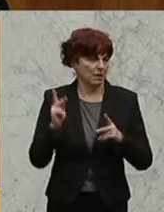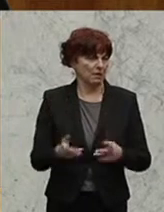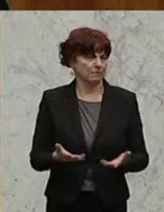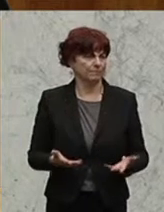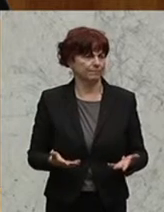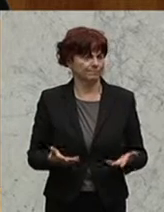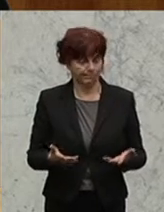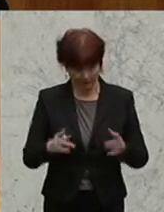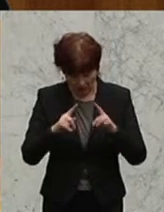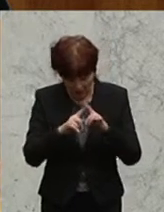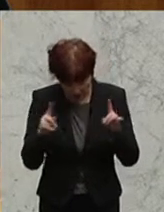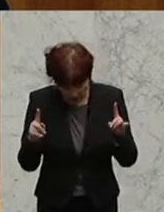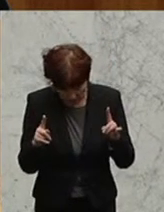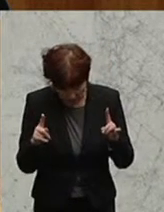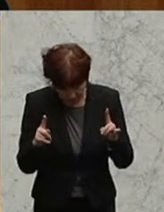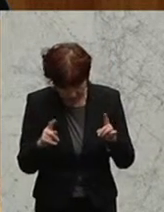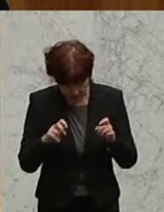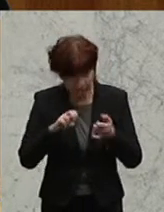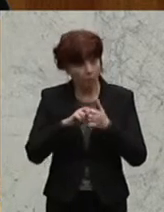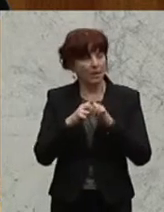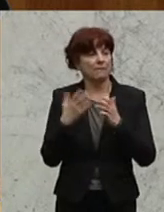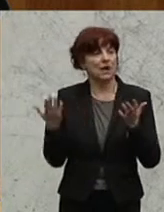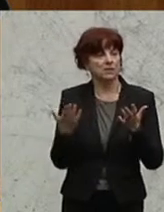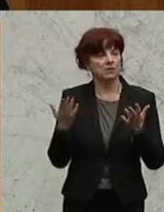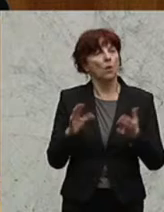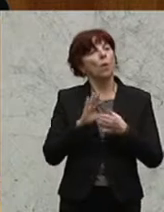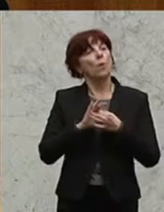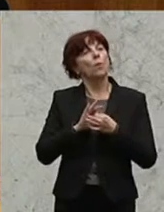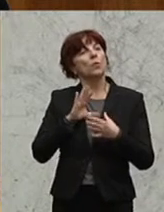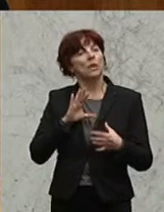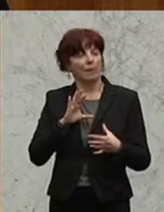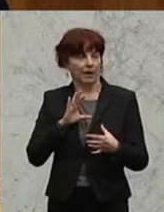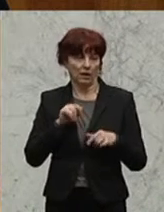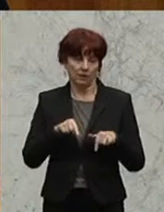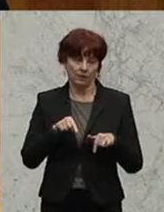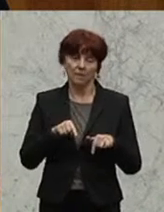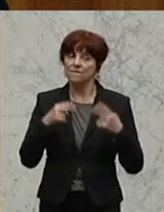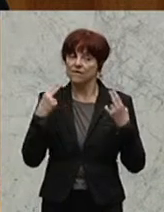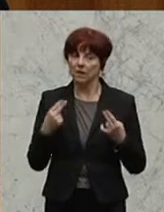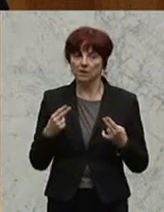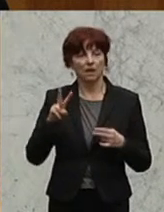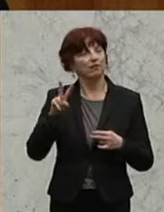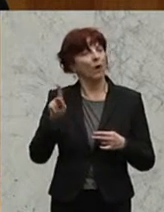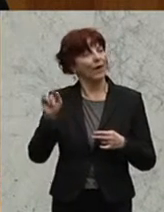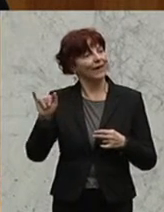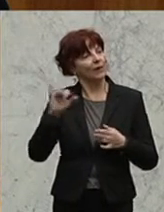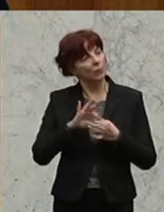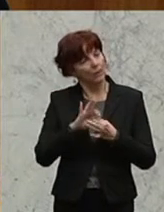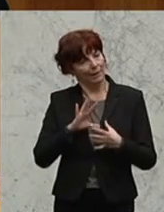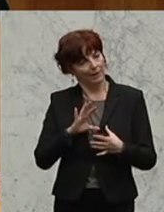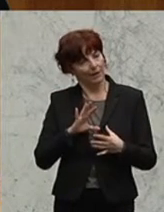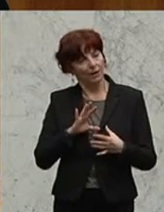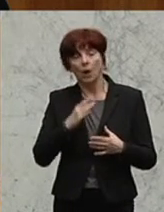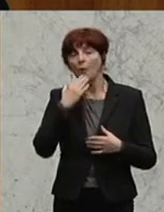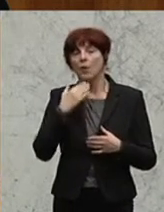ist für mich auch natürlich die Unabhängigkeit des VKI. Ich will es insofern betonen, weil wir das